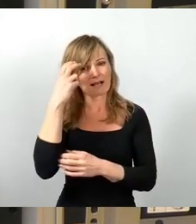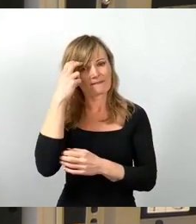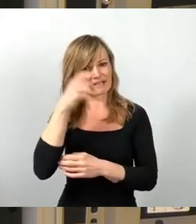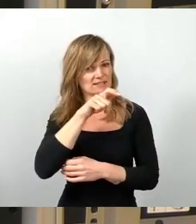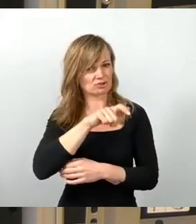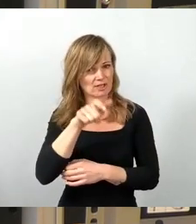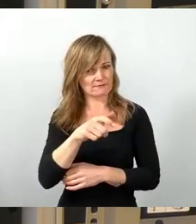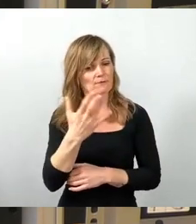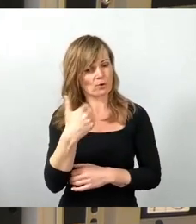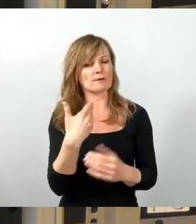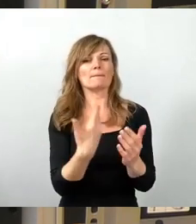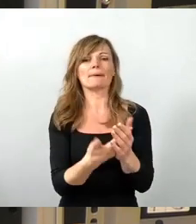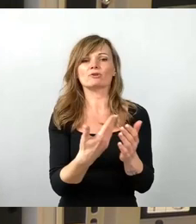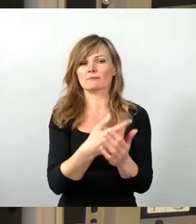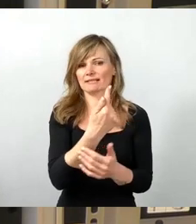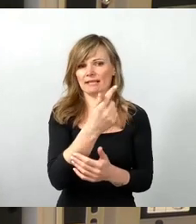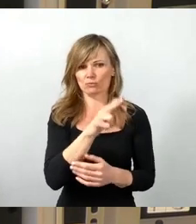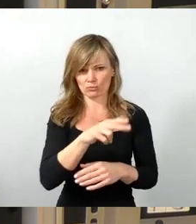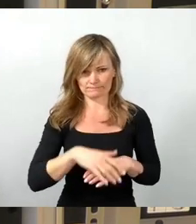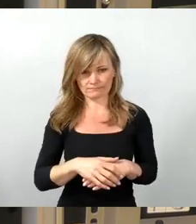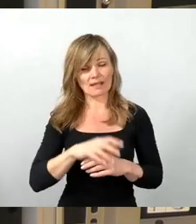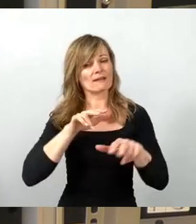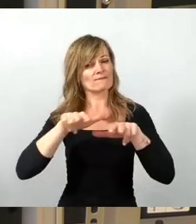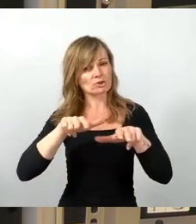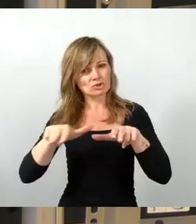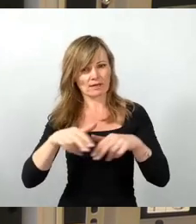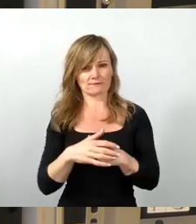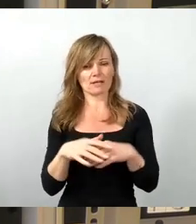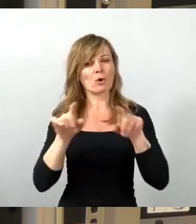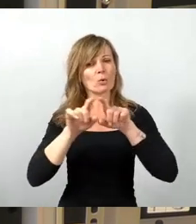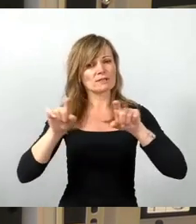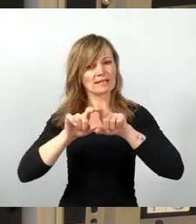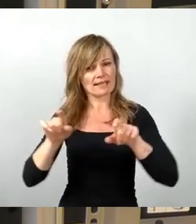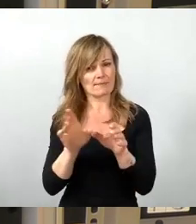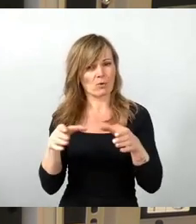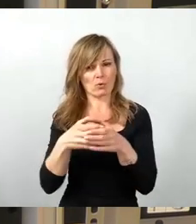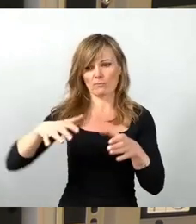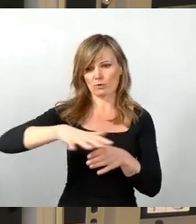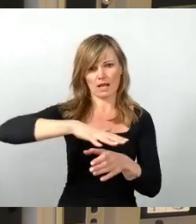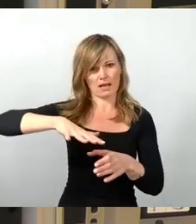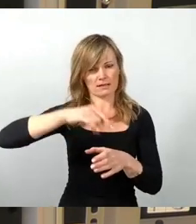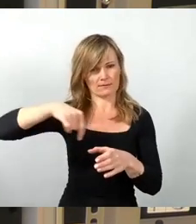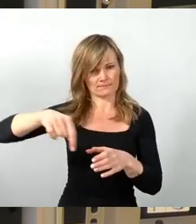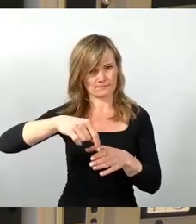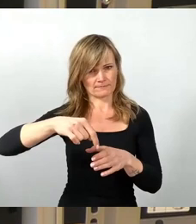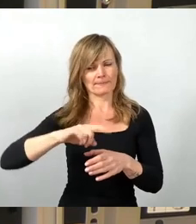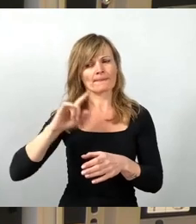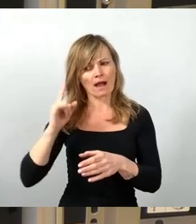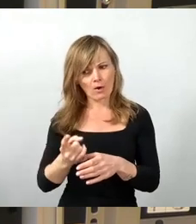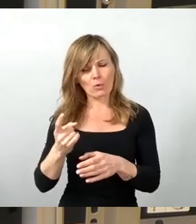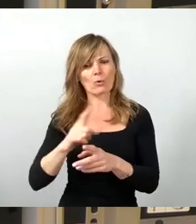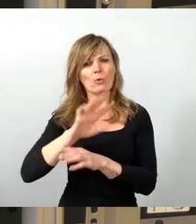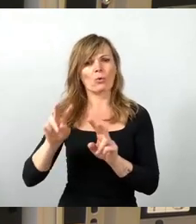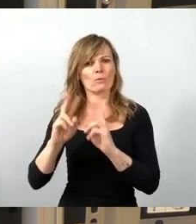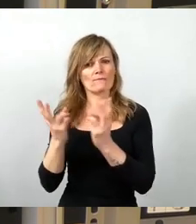natürlich die Wirtschaft und kommunale Unternehmen, aber eben genauso wie Vertreterinnen von Umweltverbänden wie